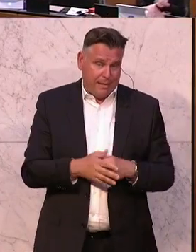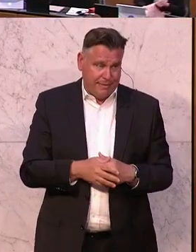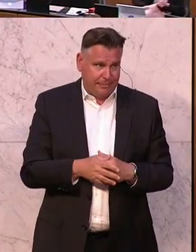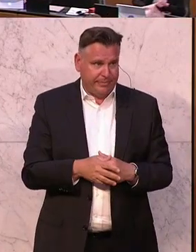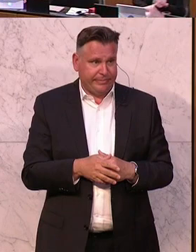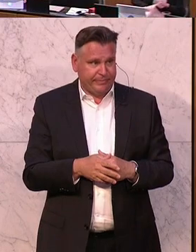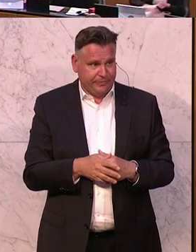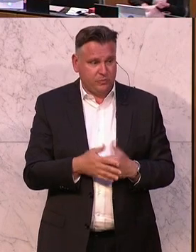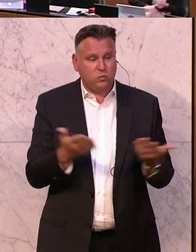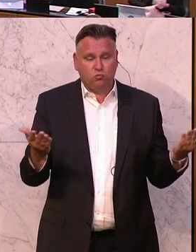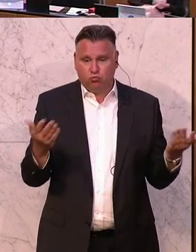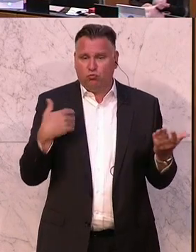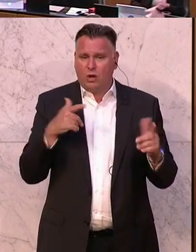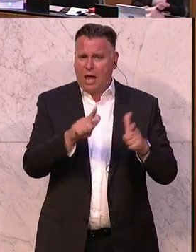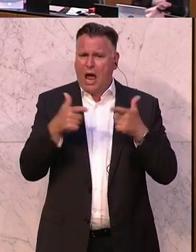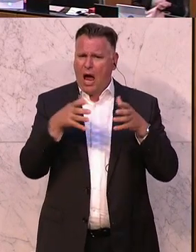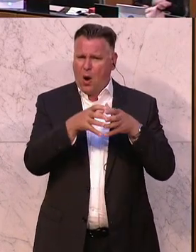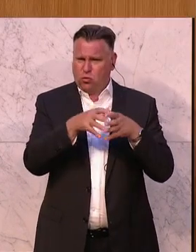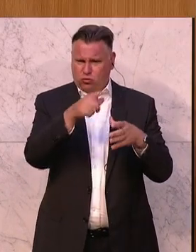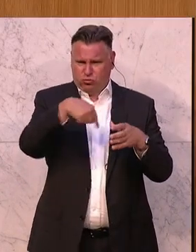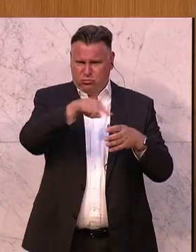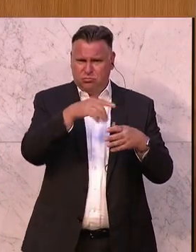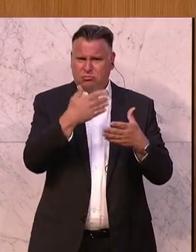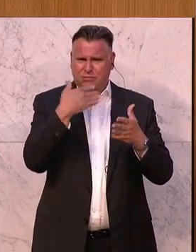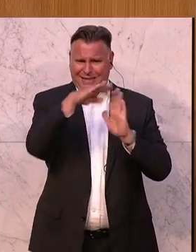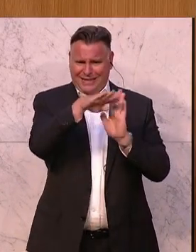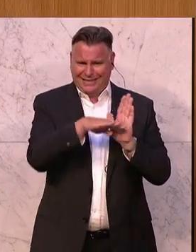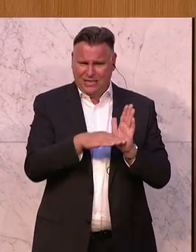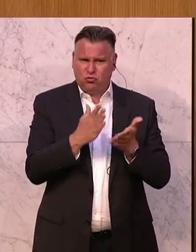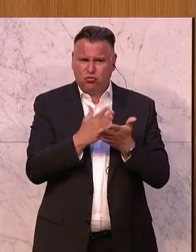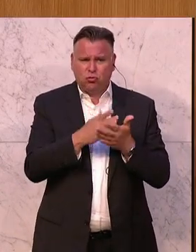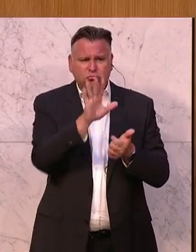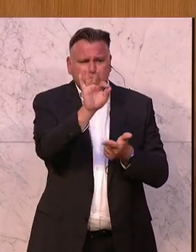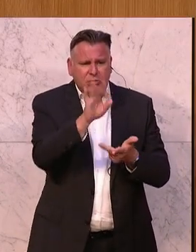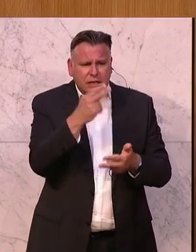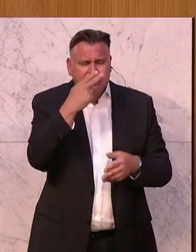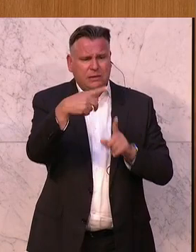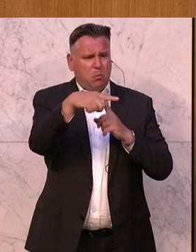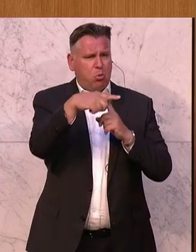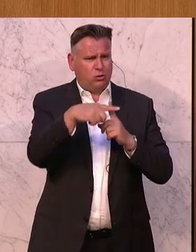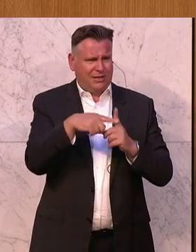Wir haben uns ja im Ausschuss bemüht, bei dem Grace-Spirit-Gesetz auch die positiven Dinge zu sehen.